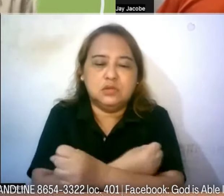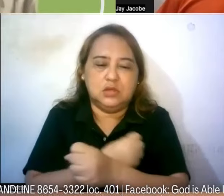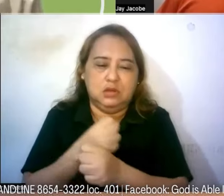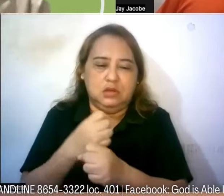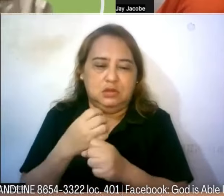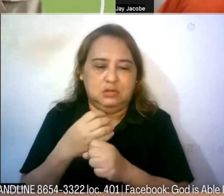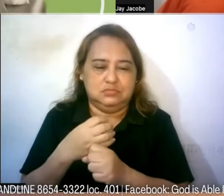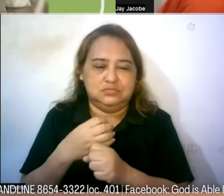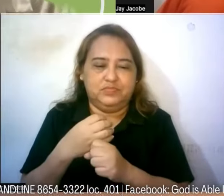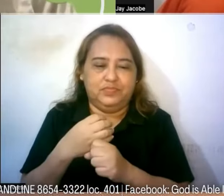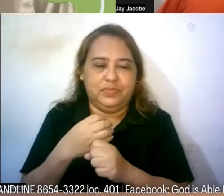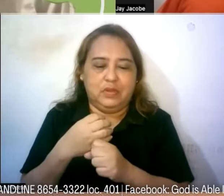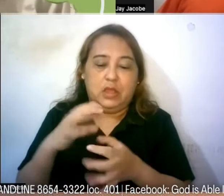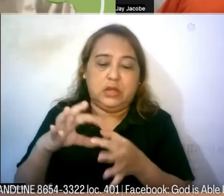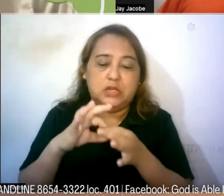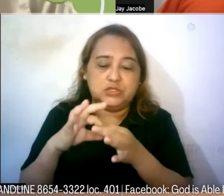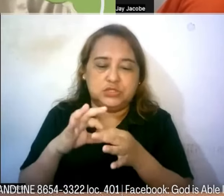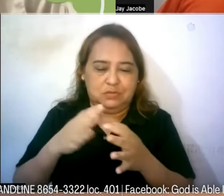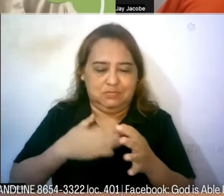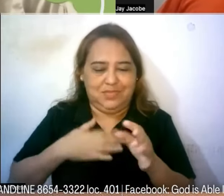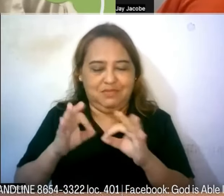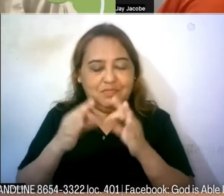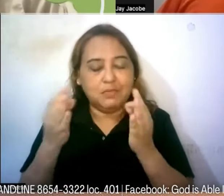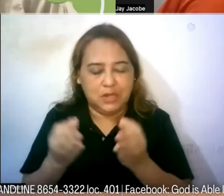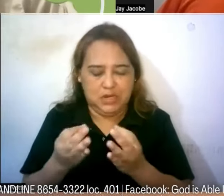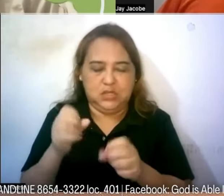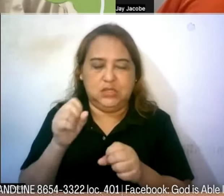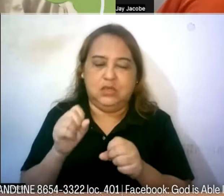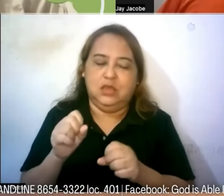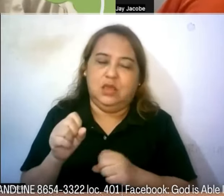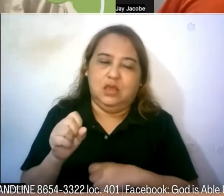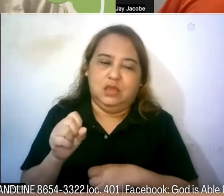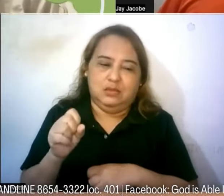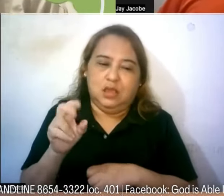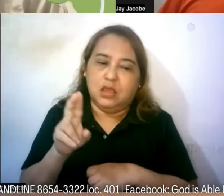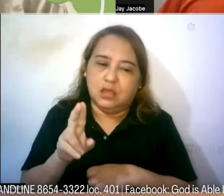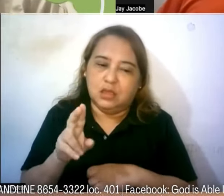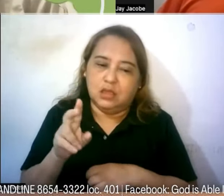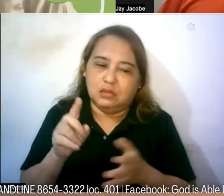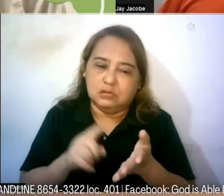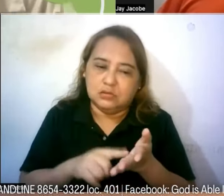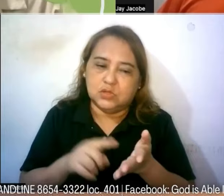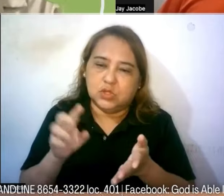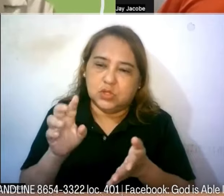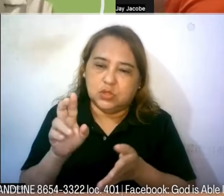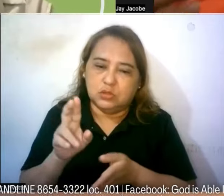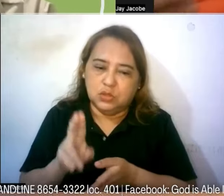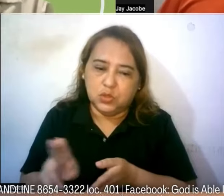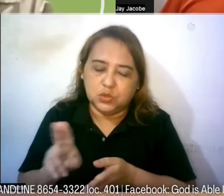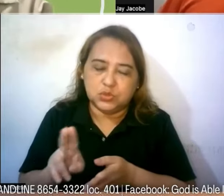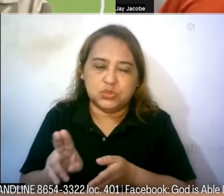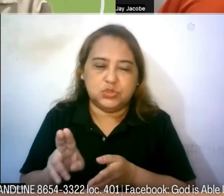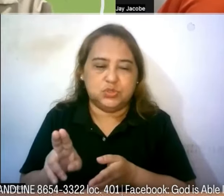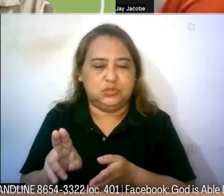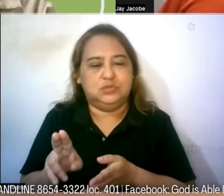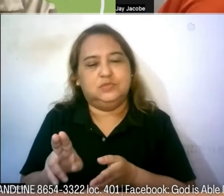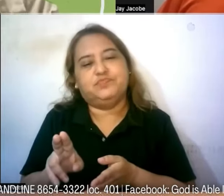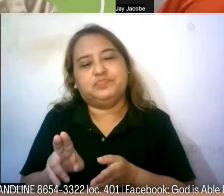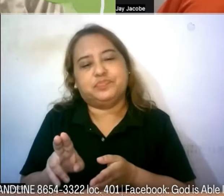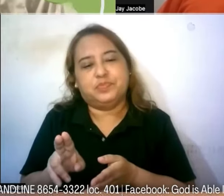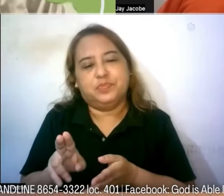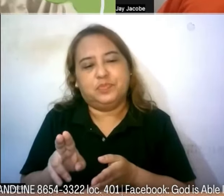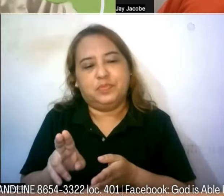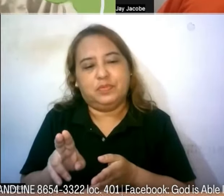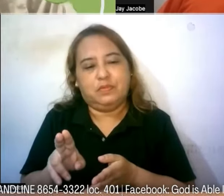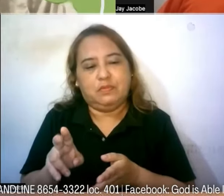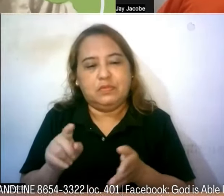so yun pong nakita ko po ginamit po ito para makita ng aking family na dito po ako tinawag ng ating